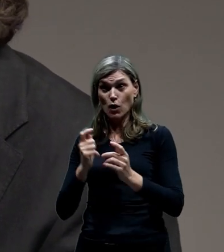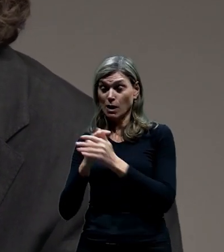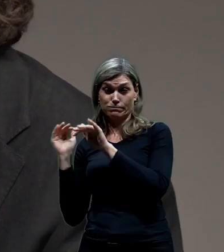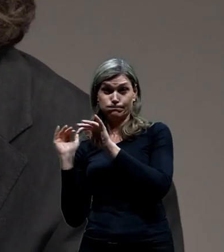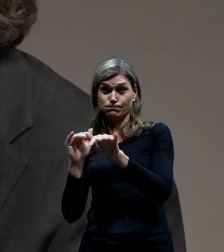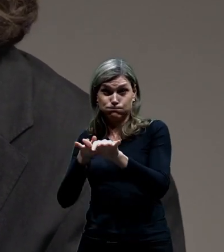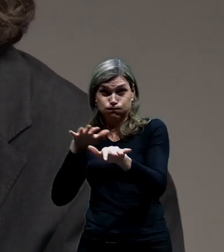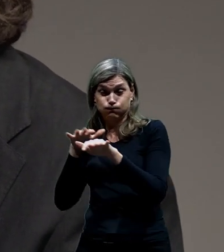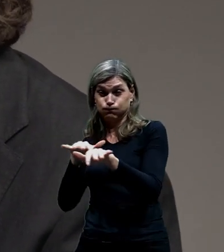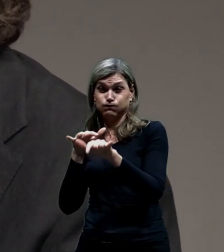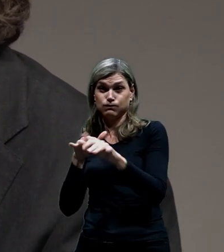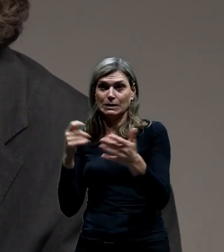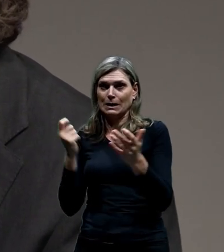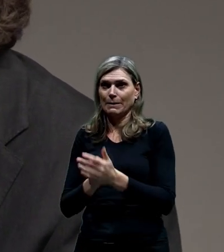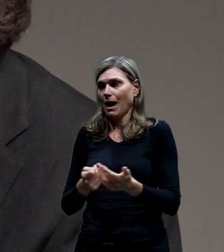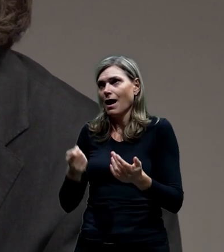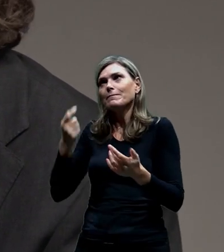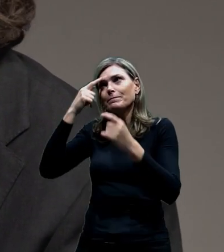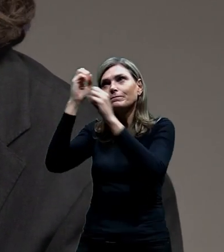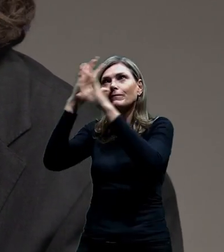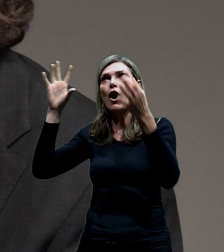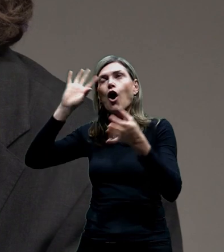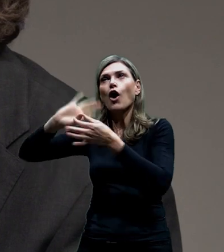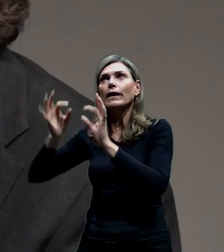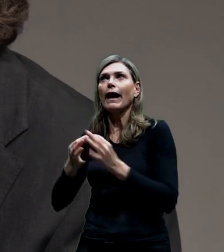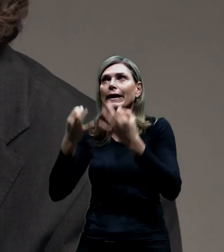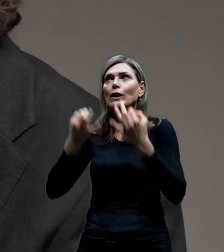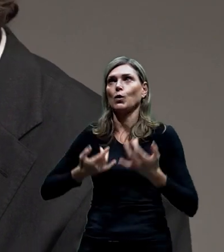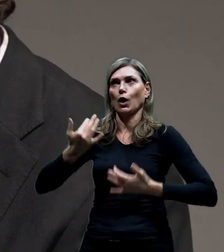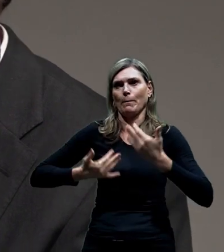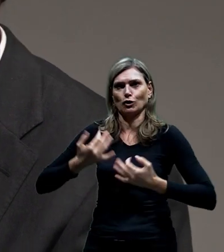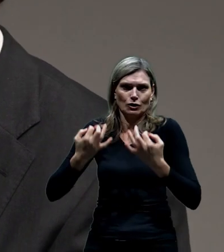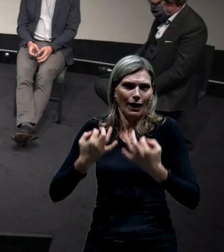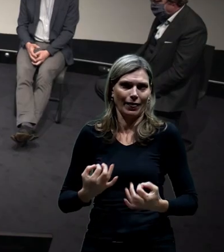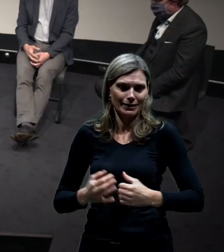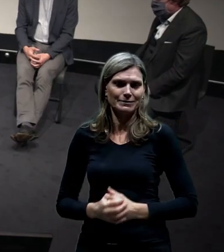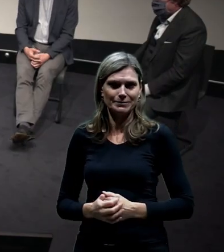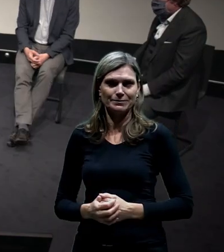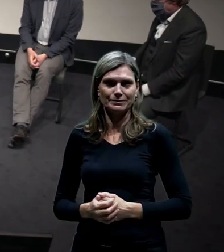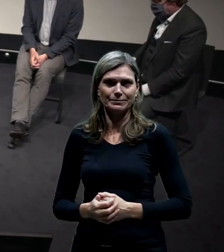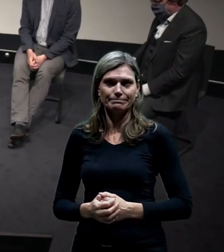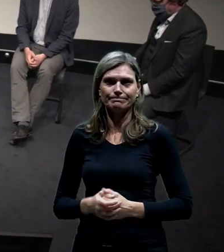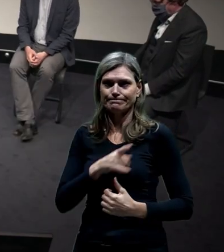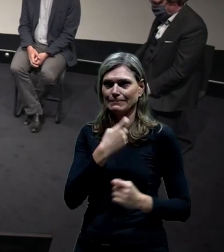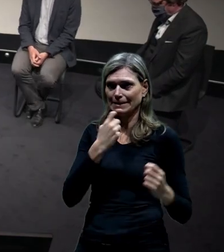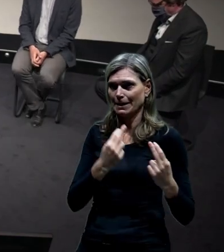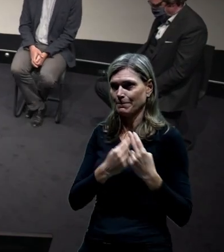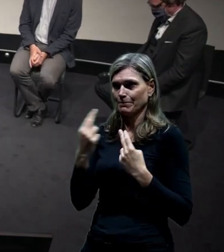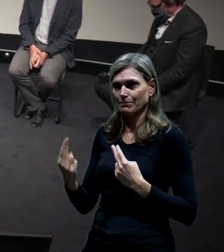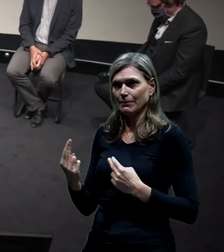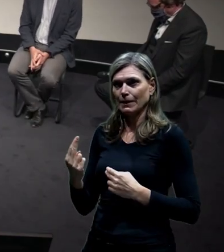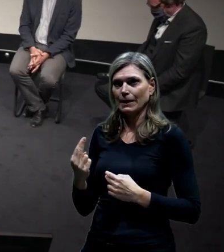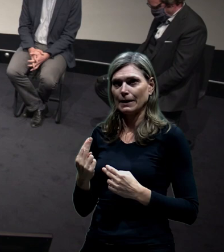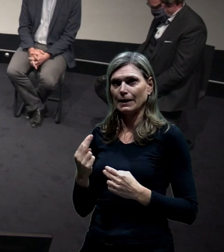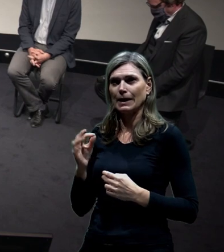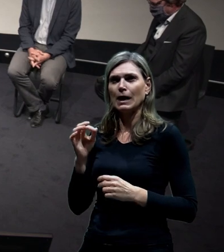jednoduchá matematika, kterou si můžete vlastně z toho udělat. Pan Semerát chtěl reagovat? Já jsem chtěl zareagovat na pár věcí, které bych